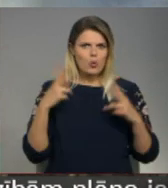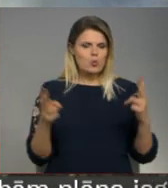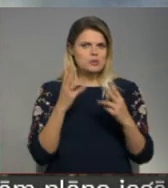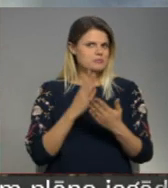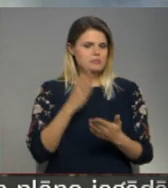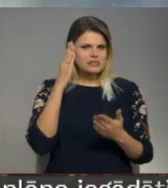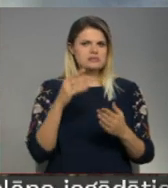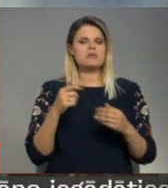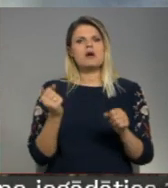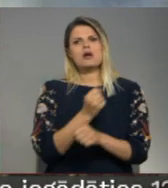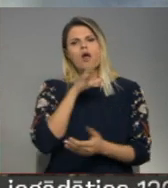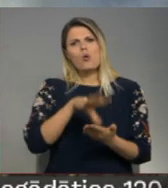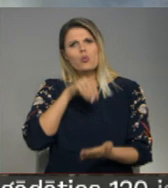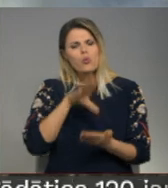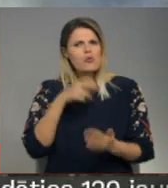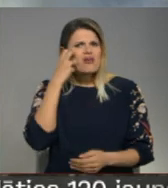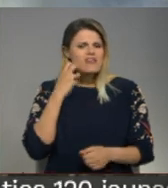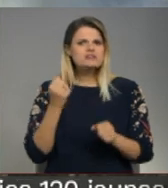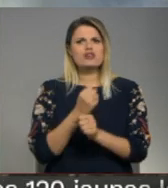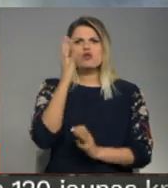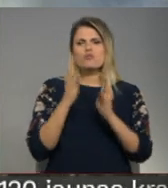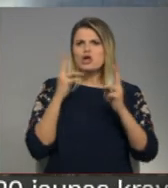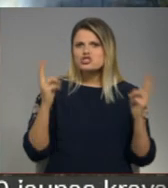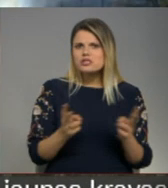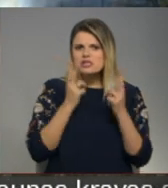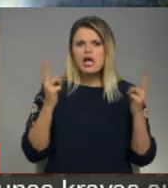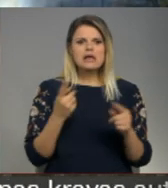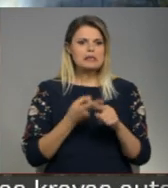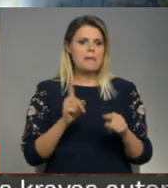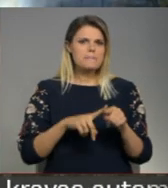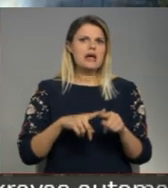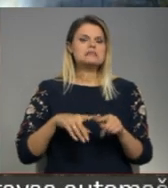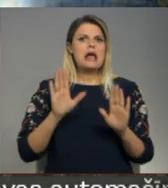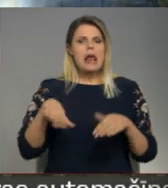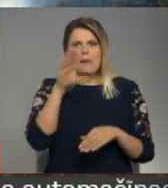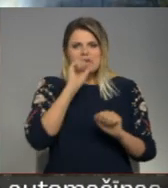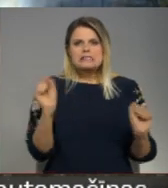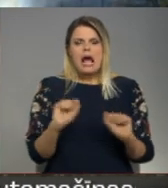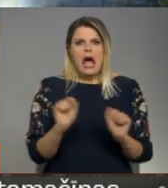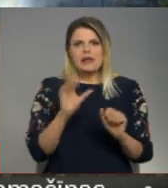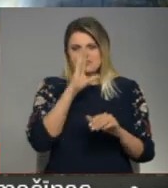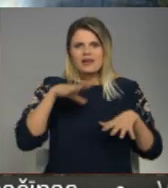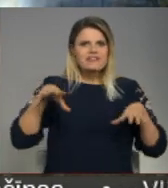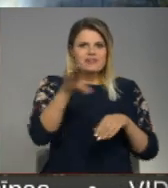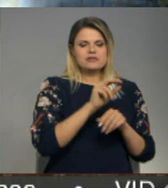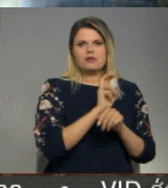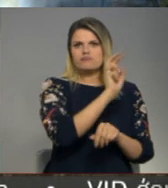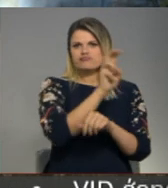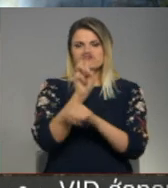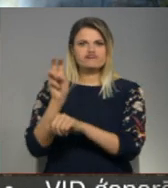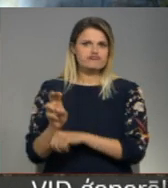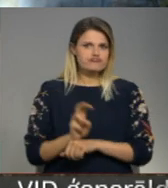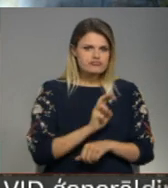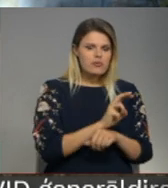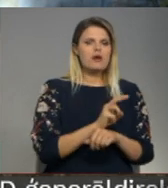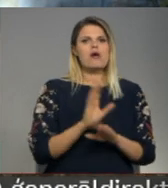plašā apjomā, kūla, gan arī mežu ugunsgrēki, un tieši tāpēc, lai mēs spētu savlaicīgi reaģēt uz visiem izsaukumiem, un